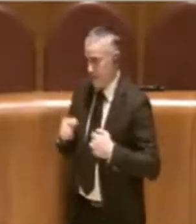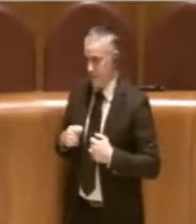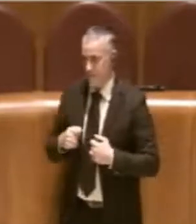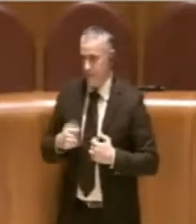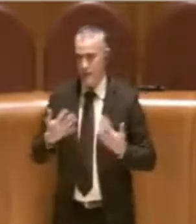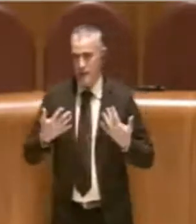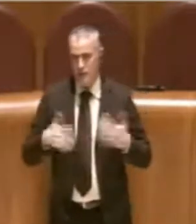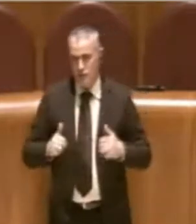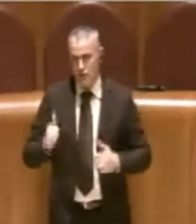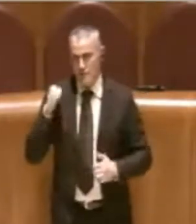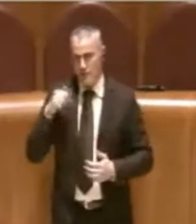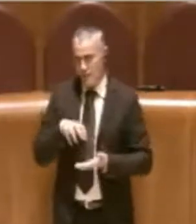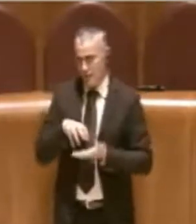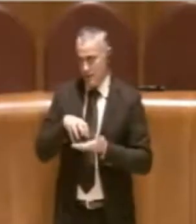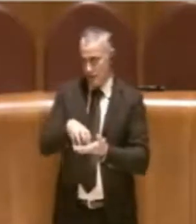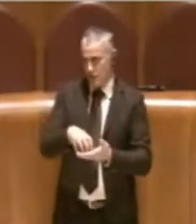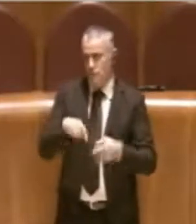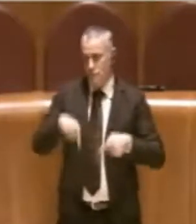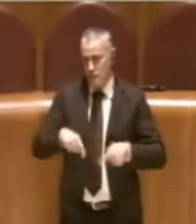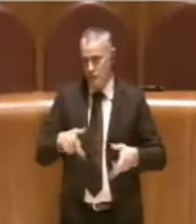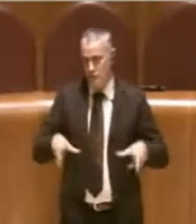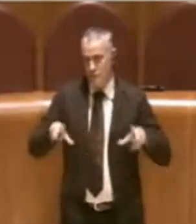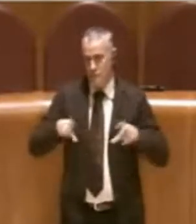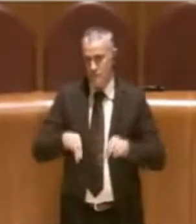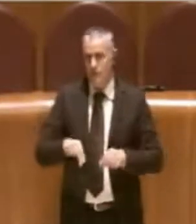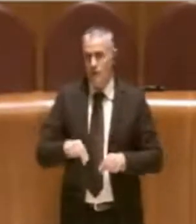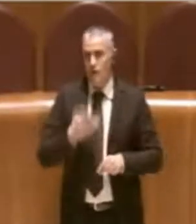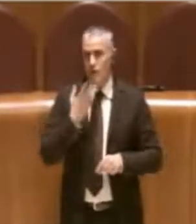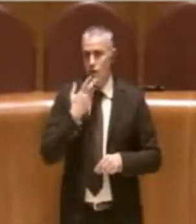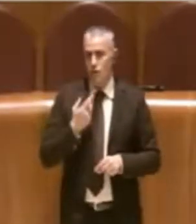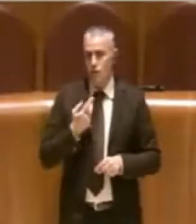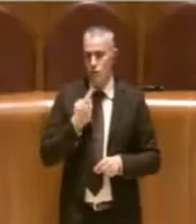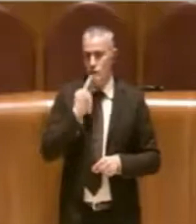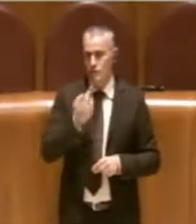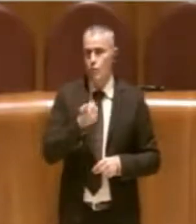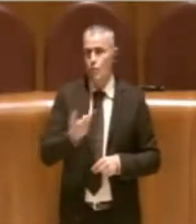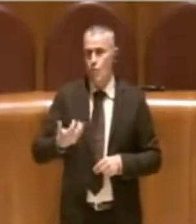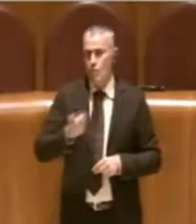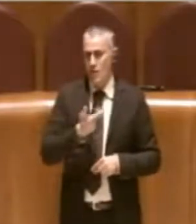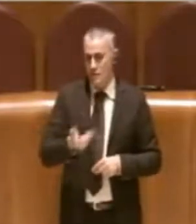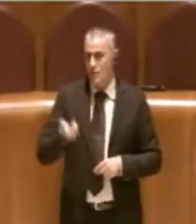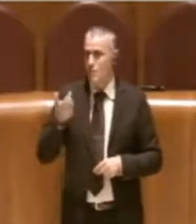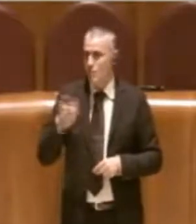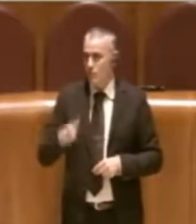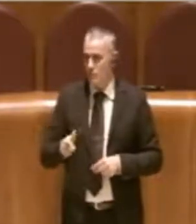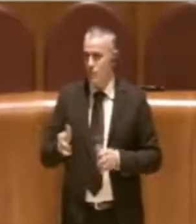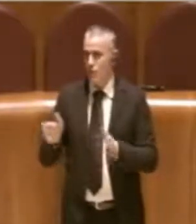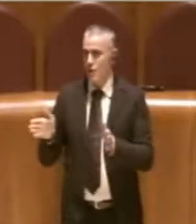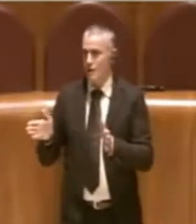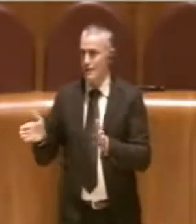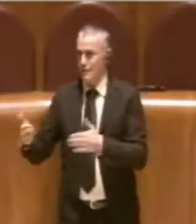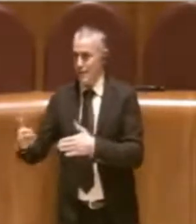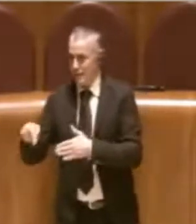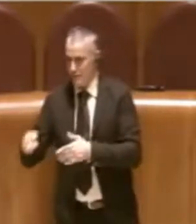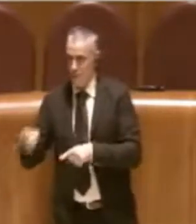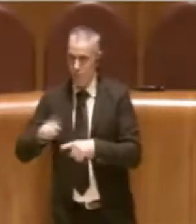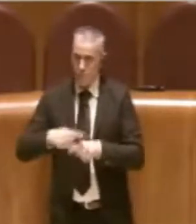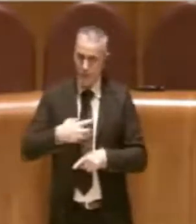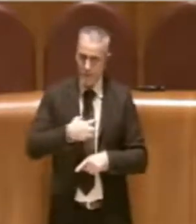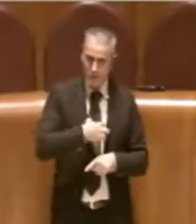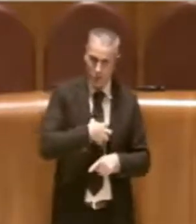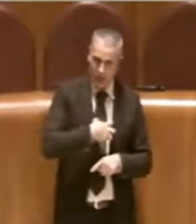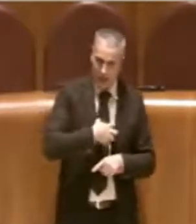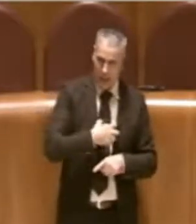detto che il Dipartimento e l'Assessorato sono in difficoltà.